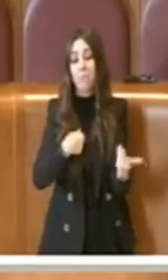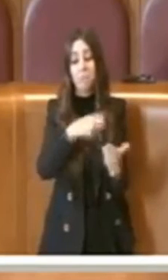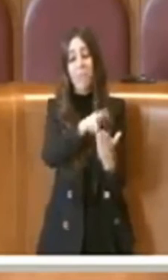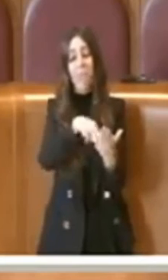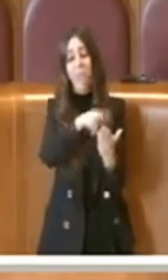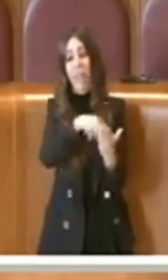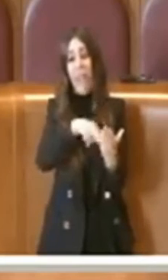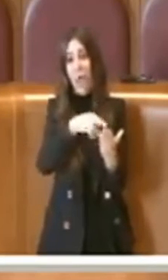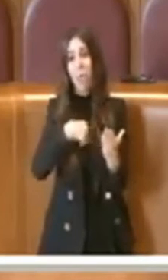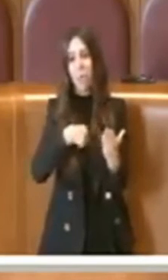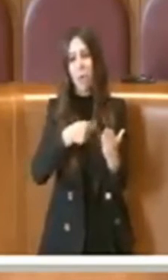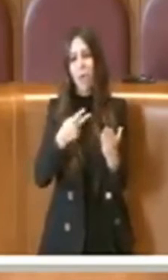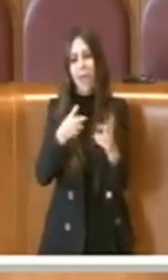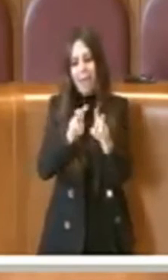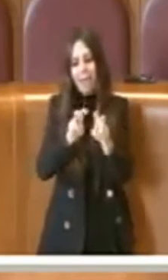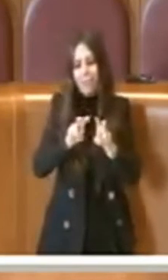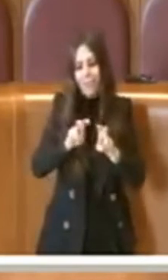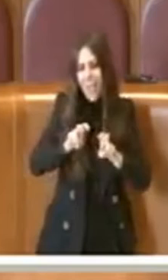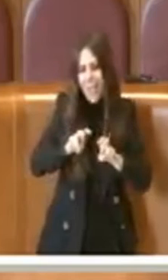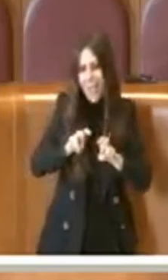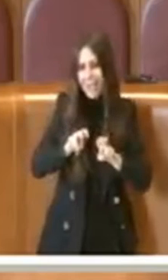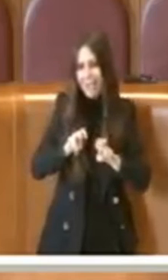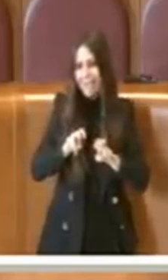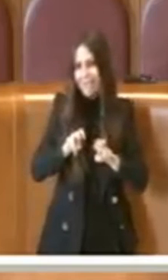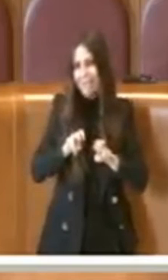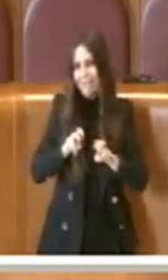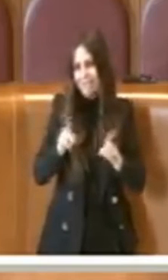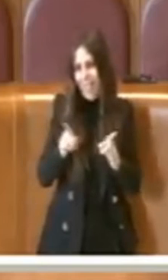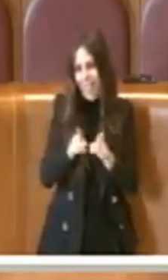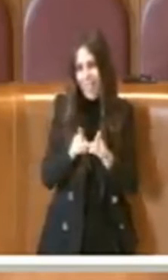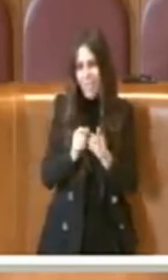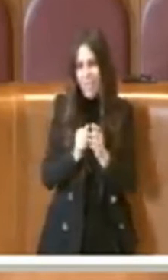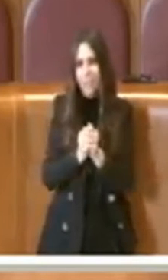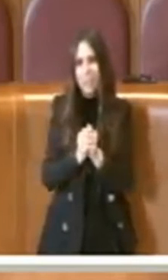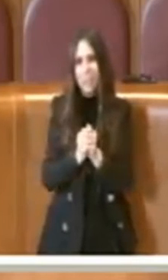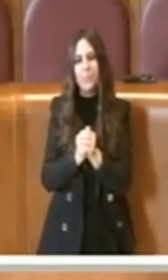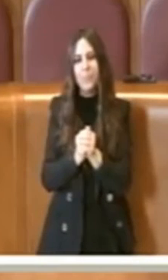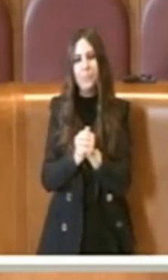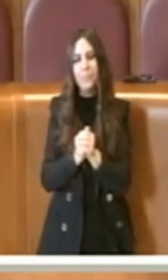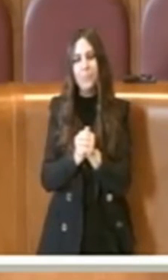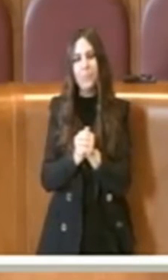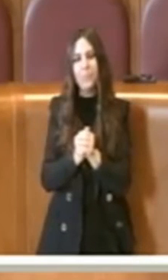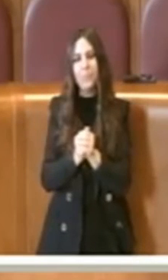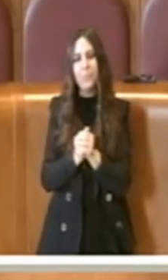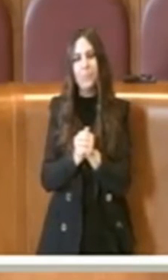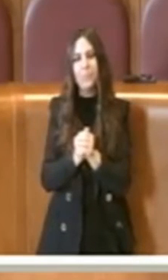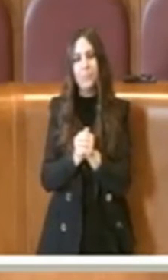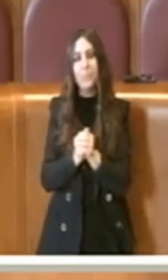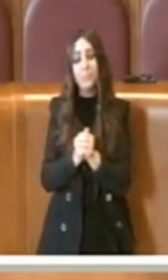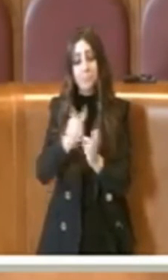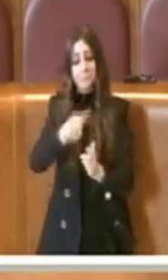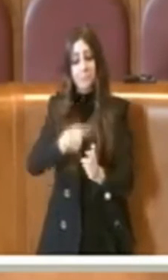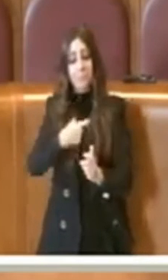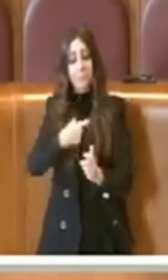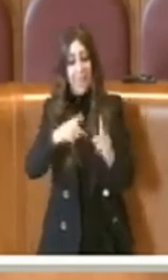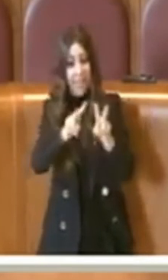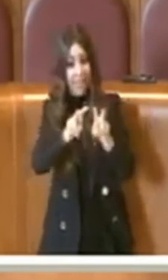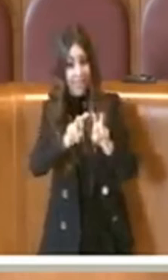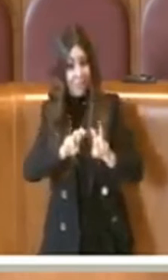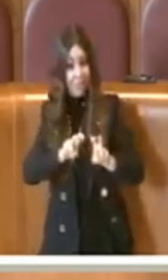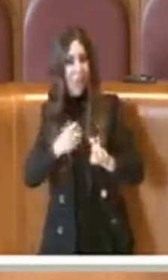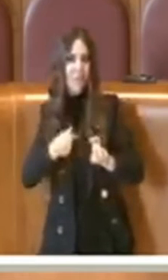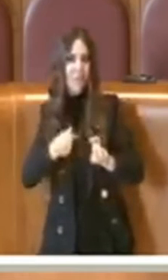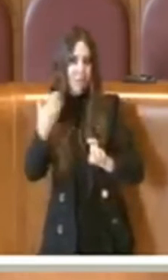una piccola ricerca da ricercatore che ero di